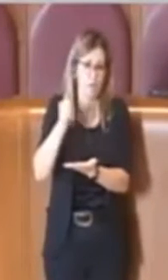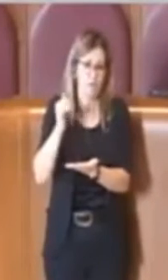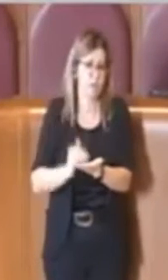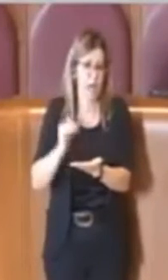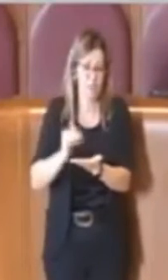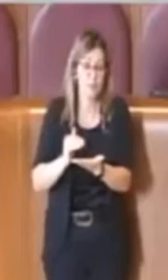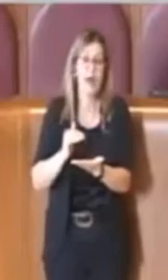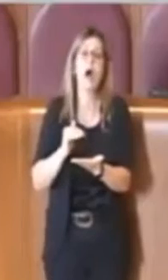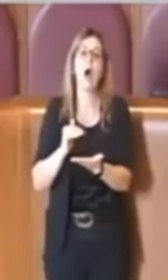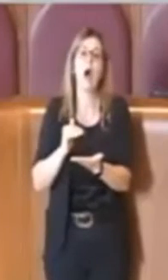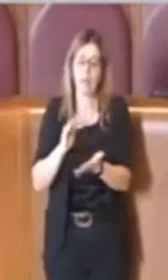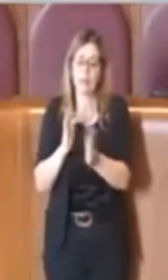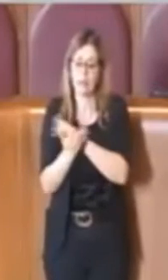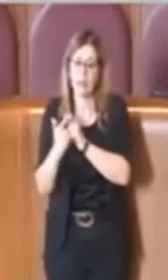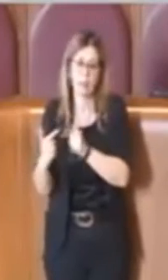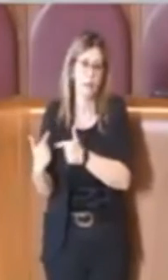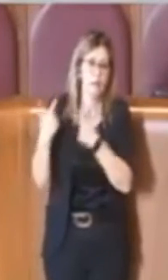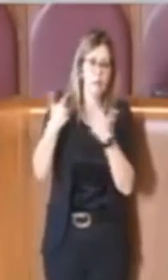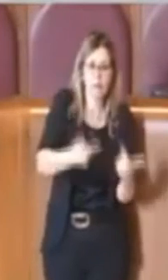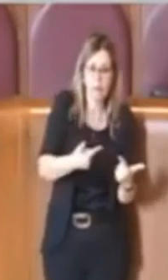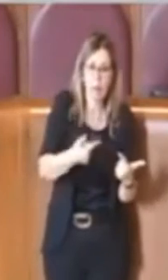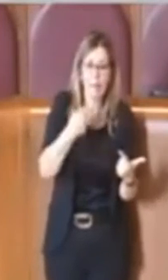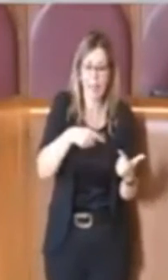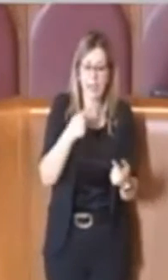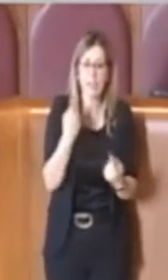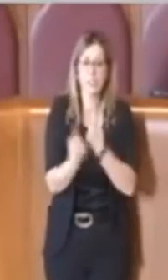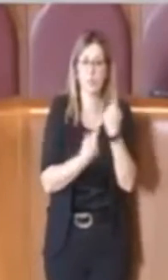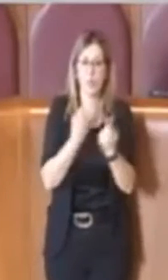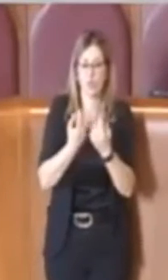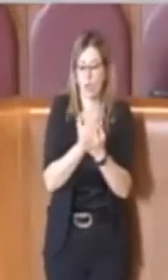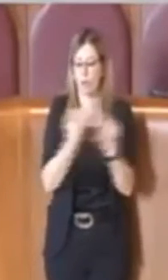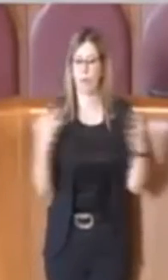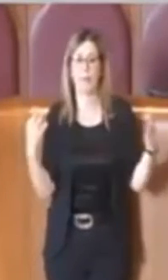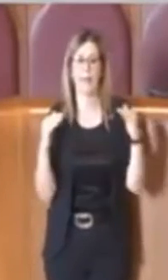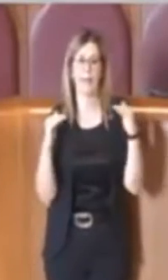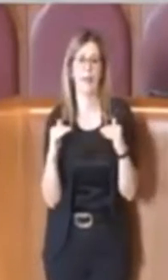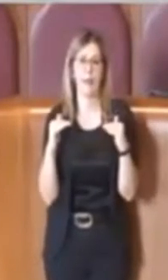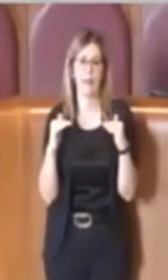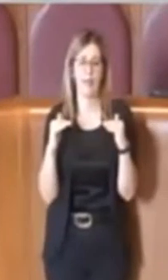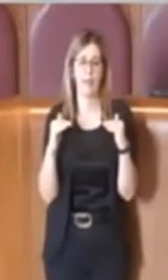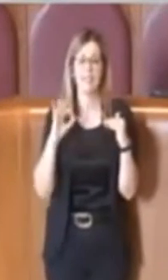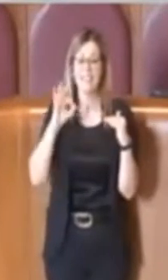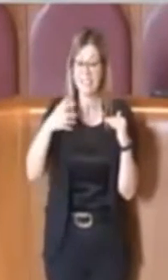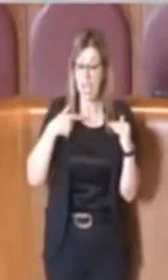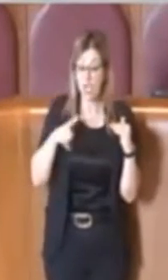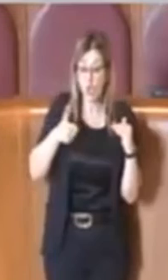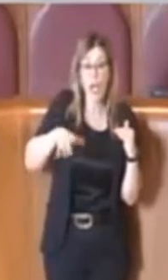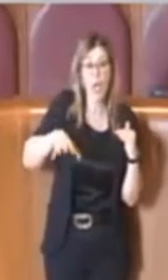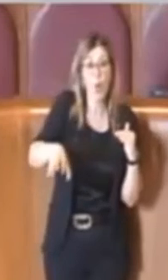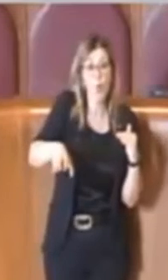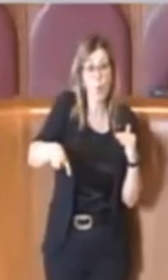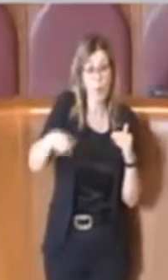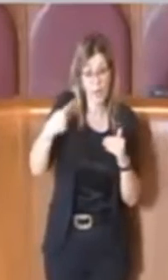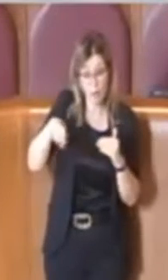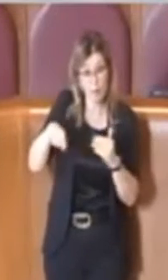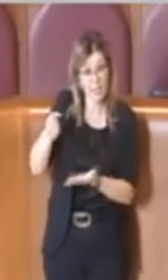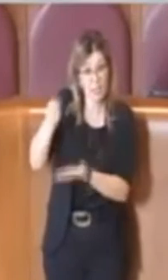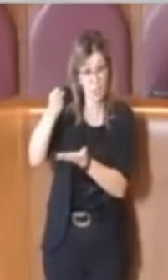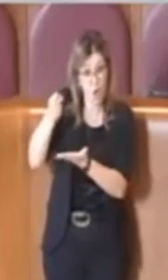impattare su un buon andamento, perché se io non riesco a recuperare le risorse, poi ho il problema che devo